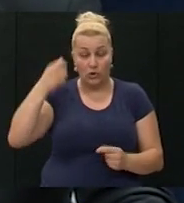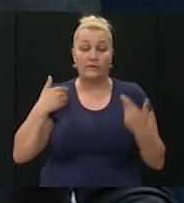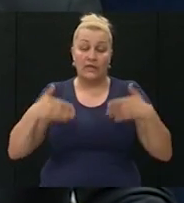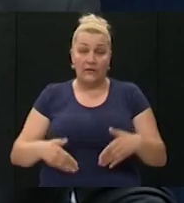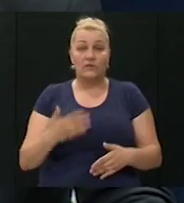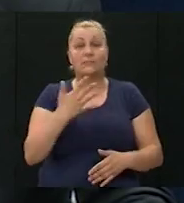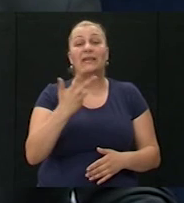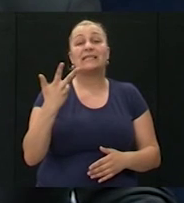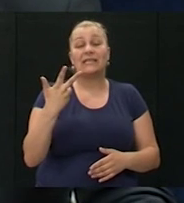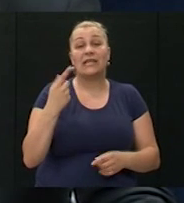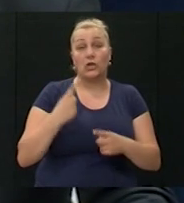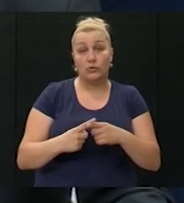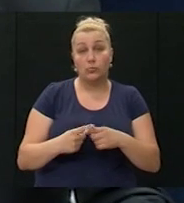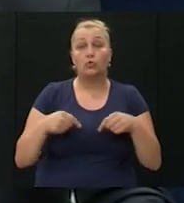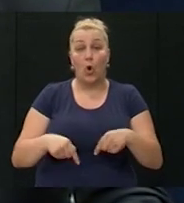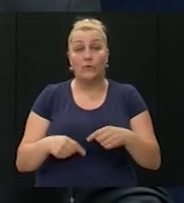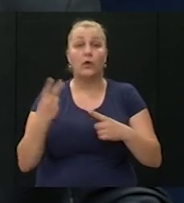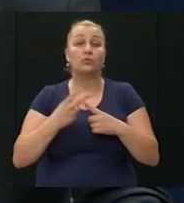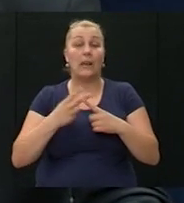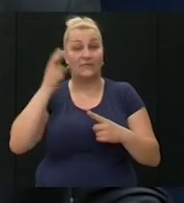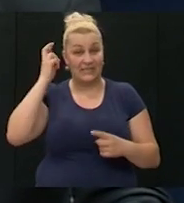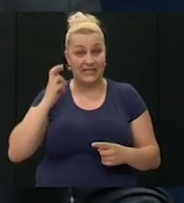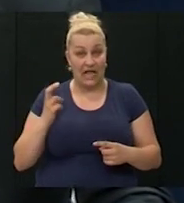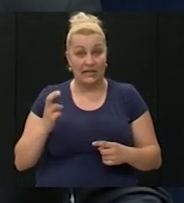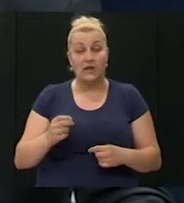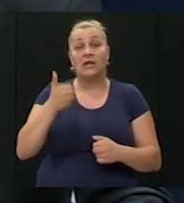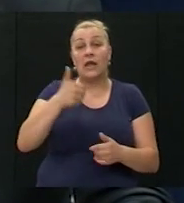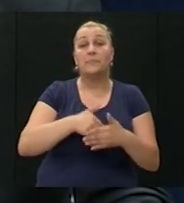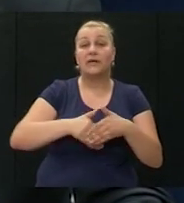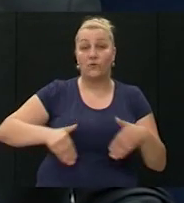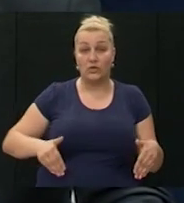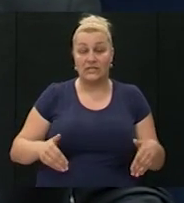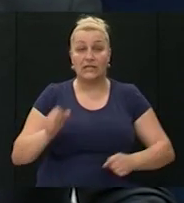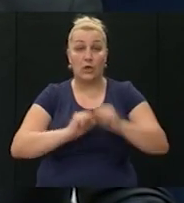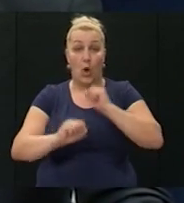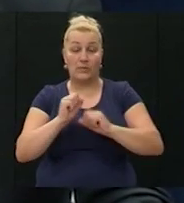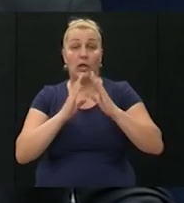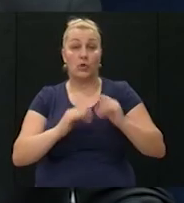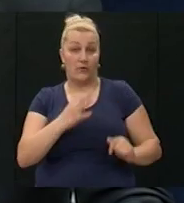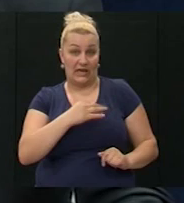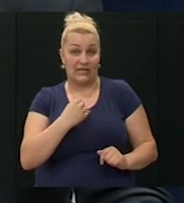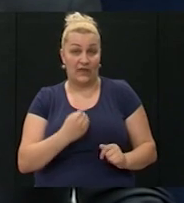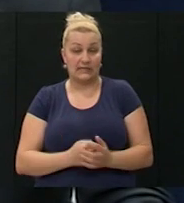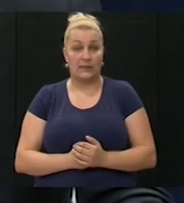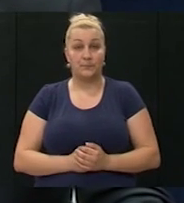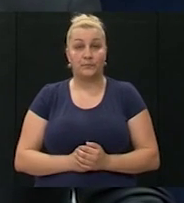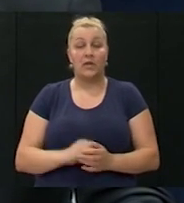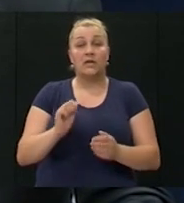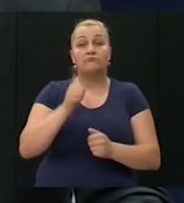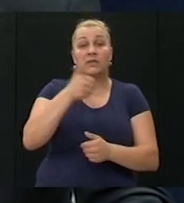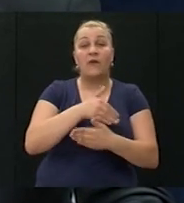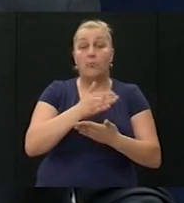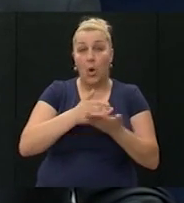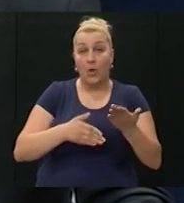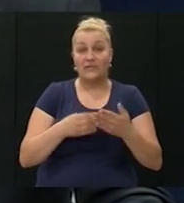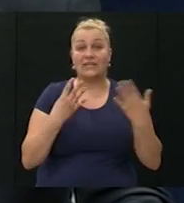evo nas po 53. put ovdje u televiziji Jadran na prvoj crti obrane domovine Hrvatske. Prva